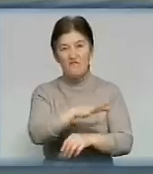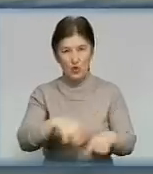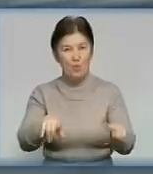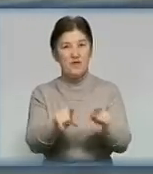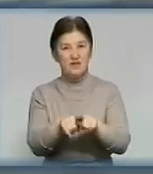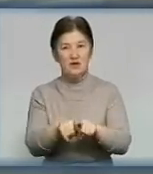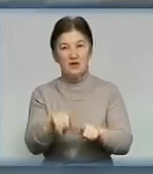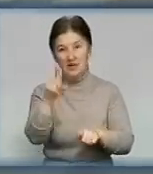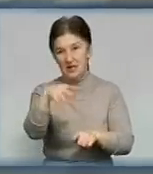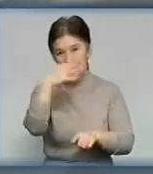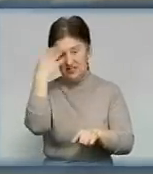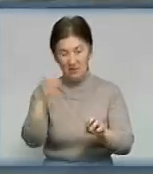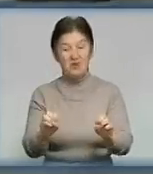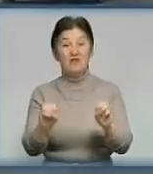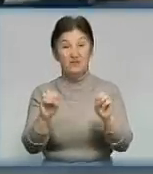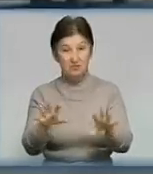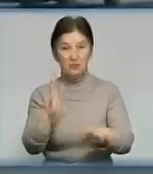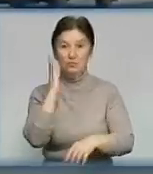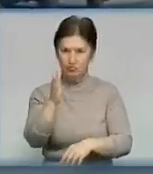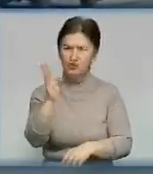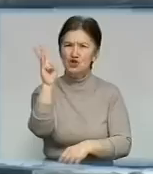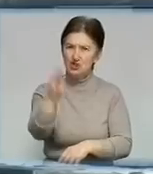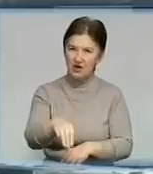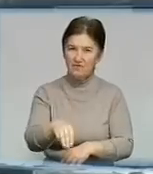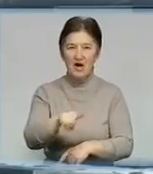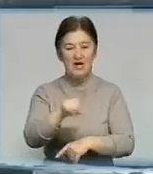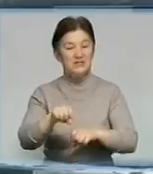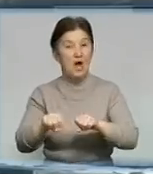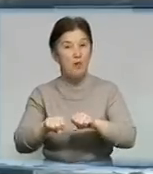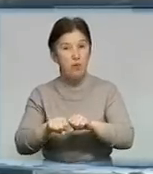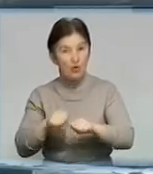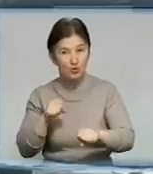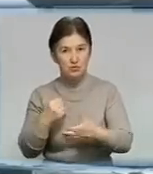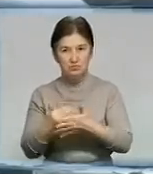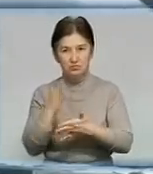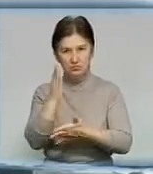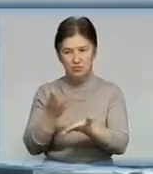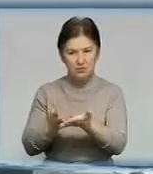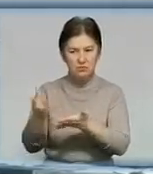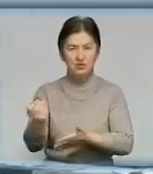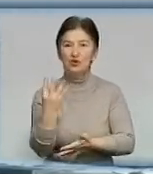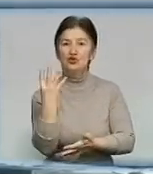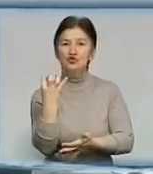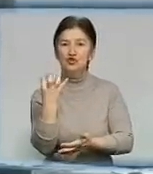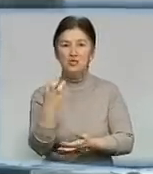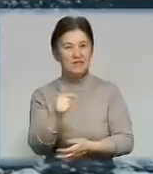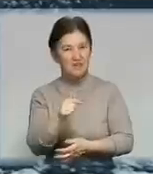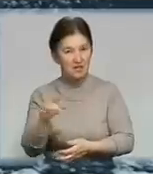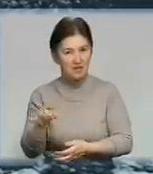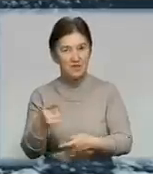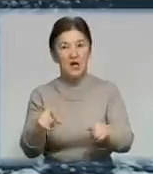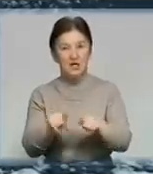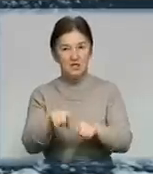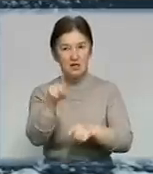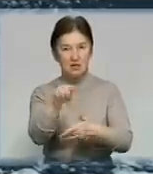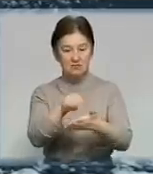Забув увімкнути фари – плати штраф, кажуть удаї. За порушення доведеться викласти близько 400 гривень. У новій редакції тепер прописано і